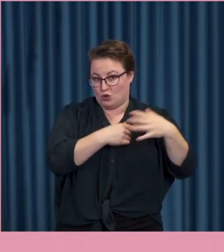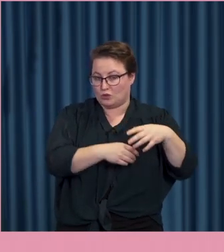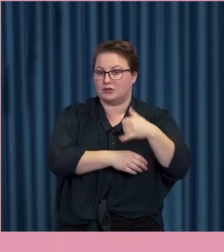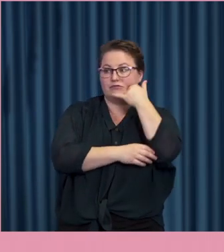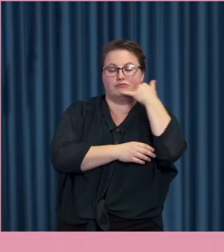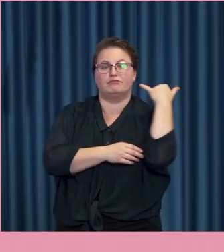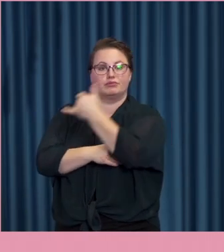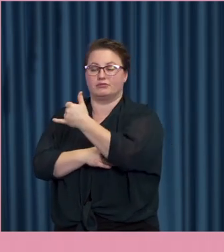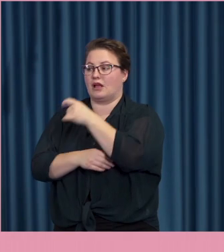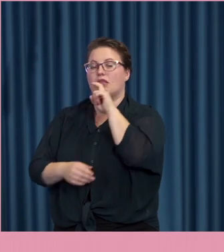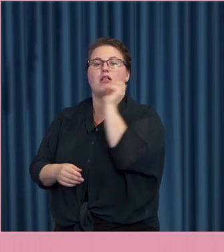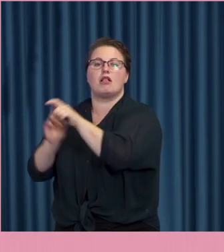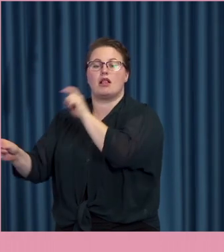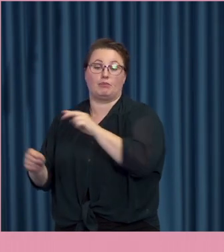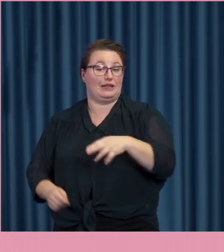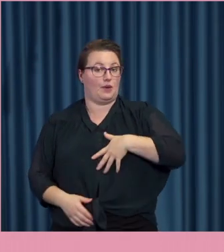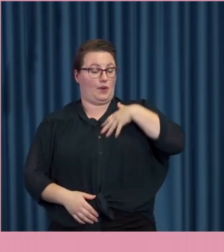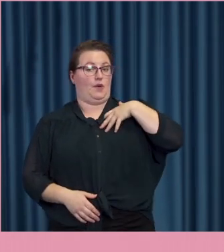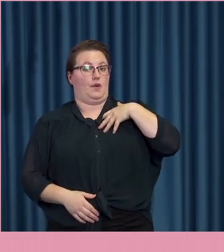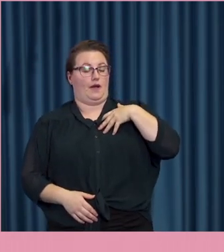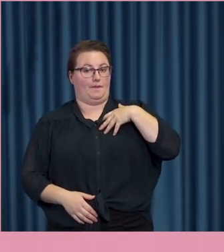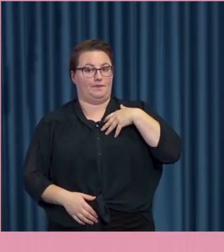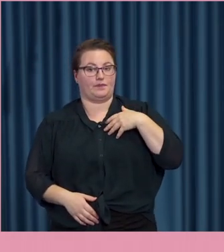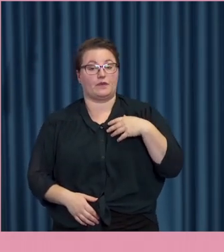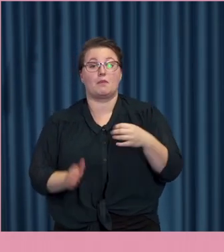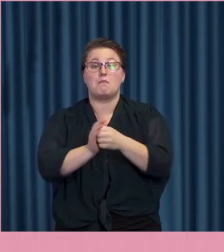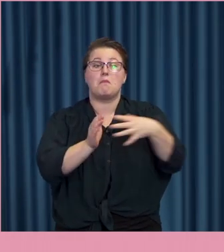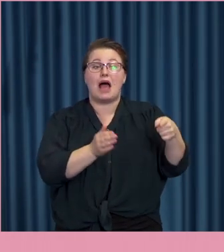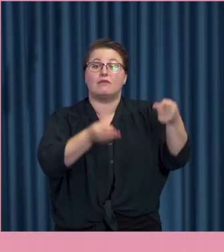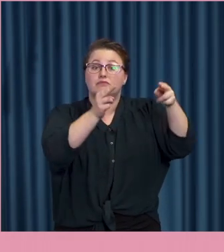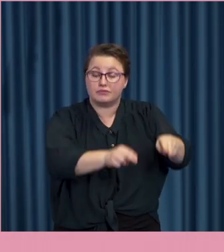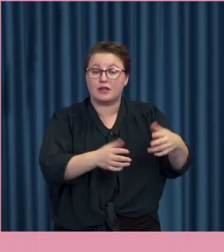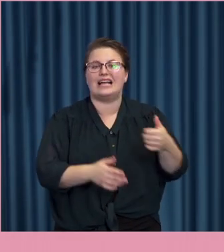Som var obehagligt. Det ledde till 60 dagsböter.